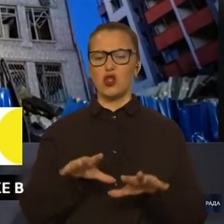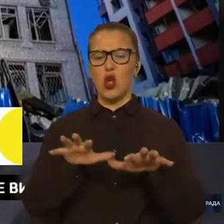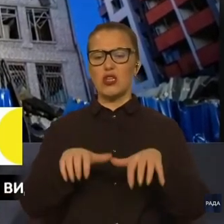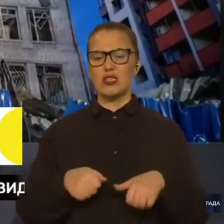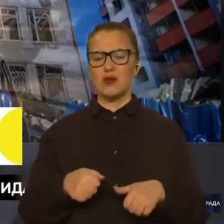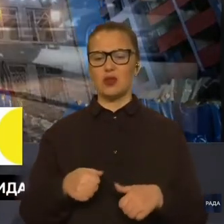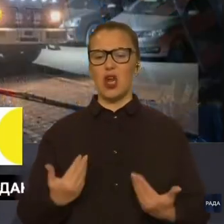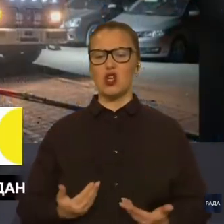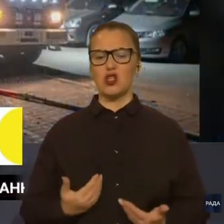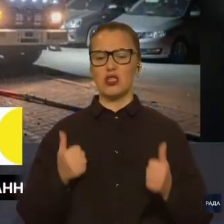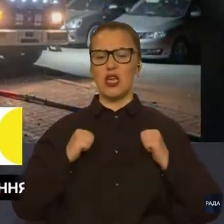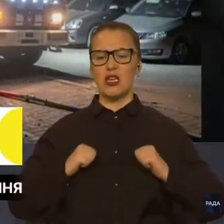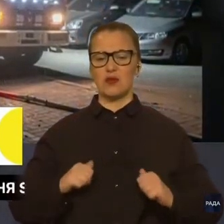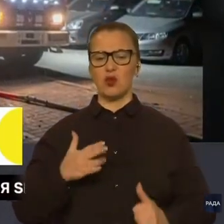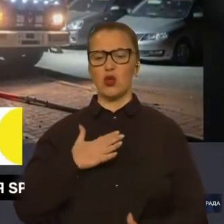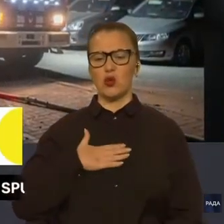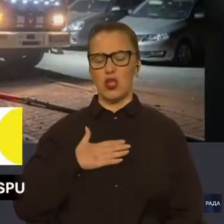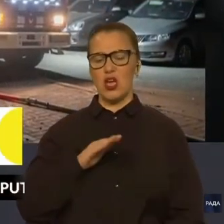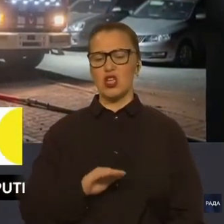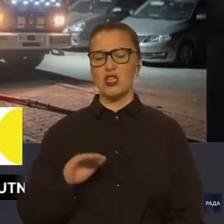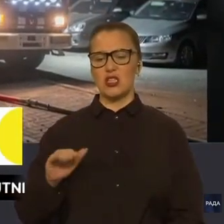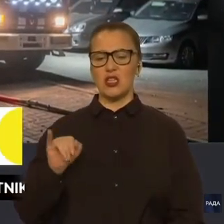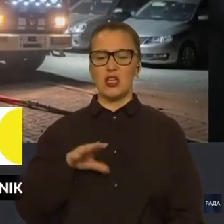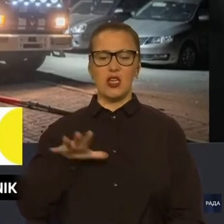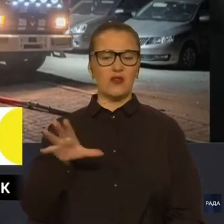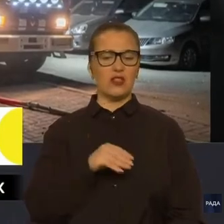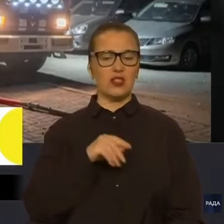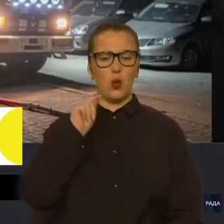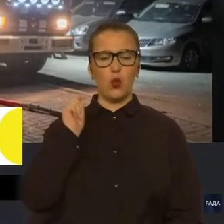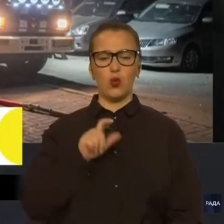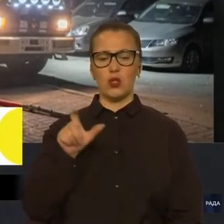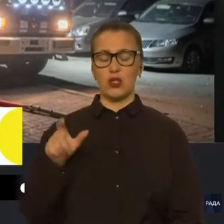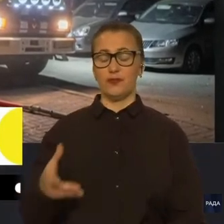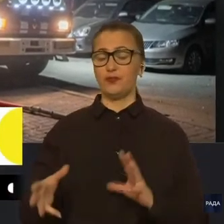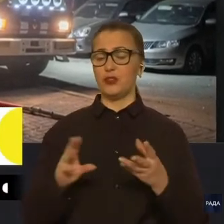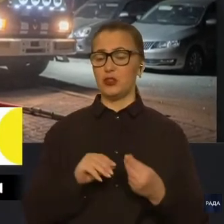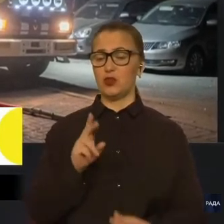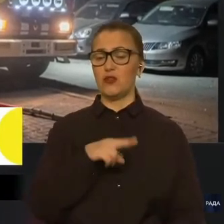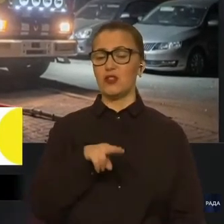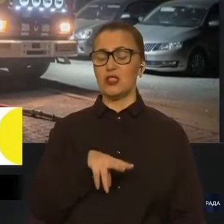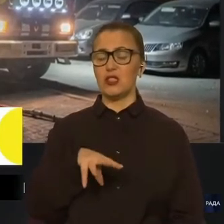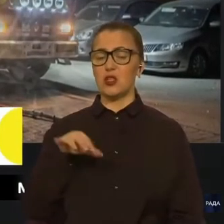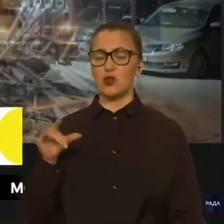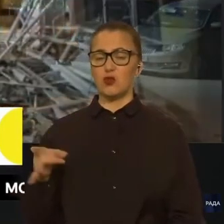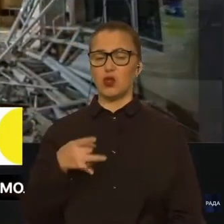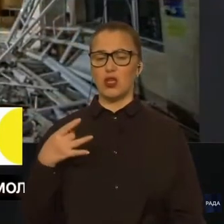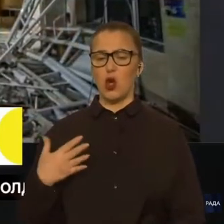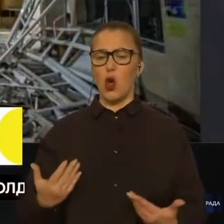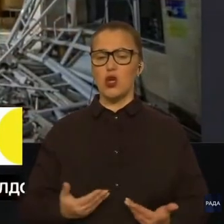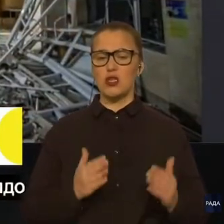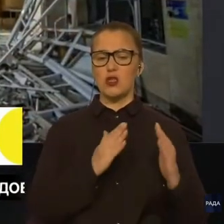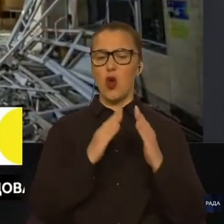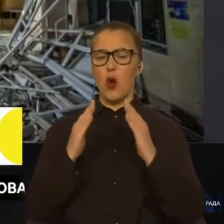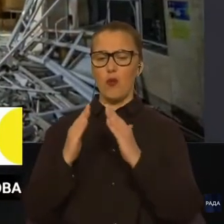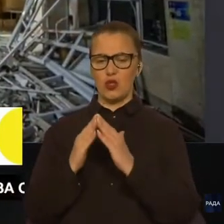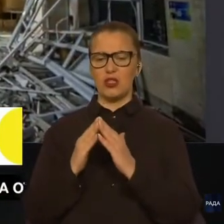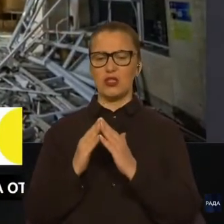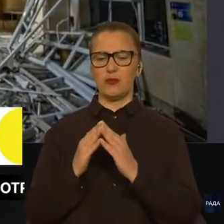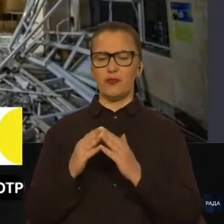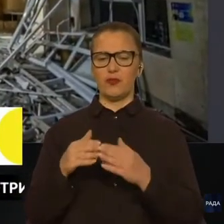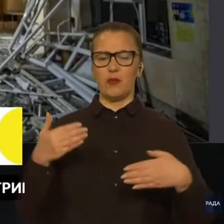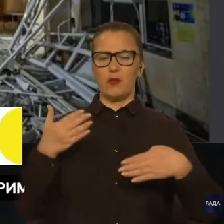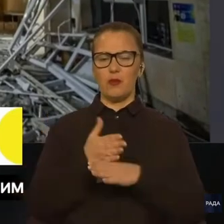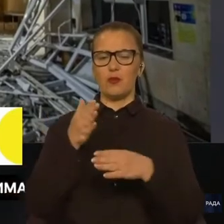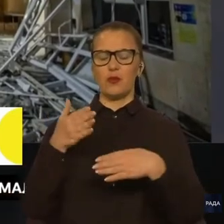дітей, як і усіх українців. Щодо наслідків, в Десянському районі житловий сектор будинок були вибиті